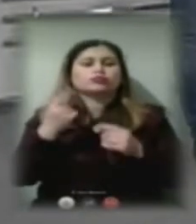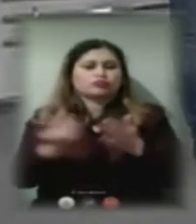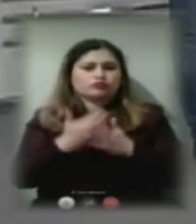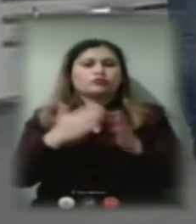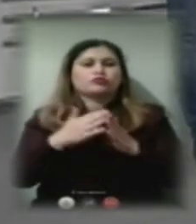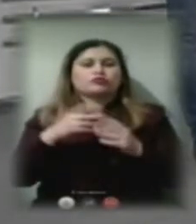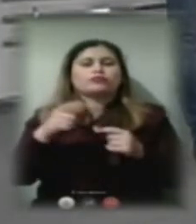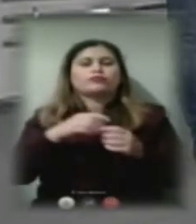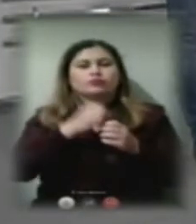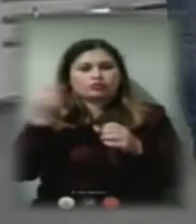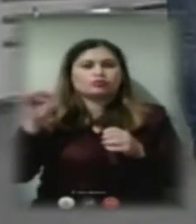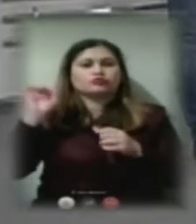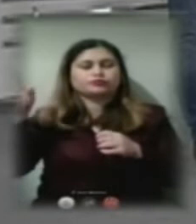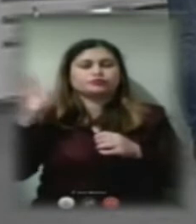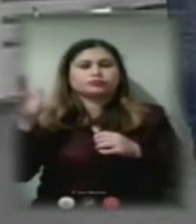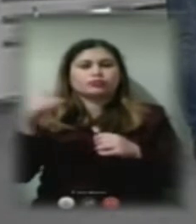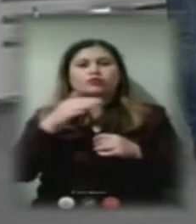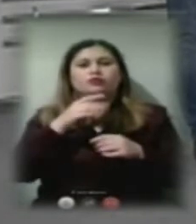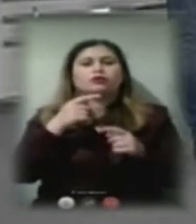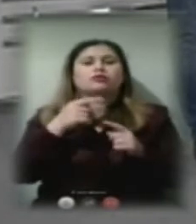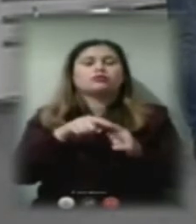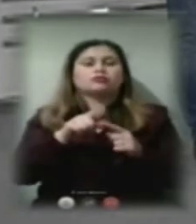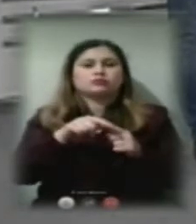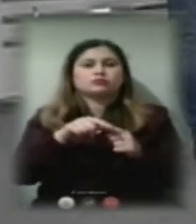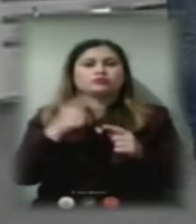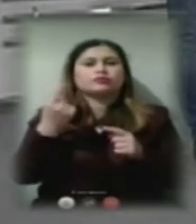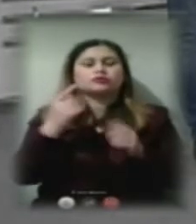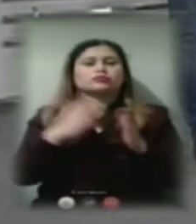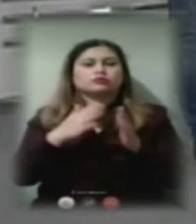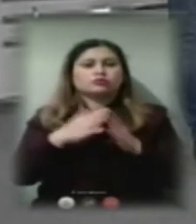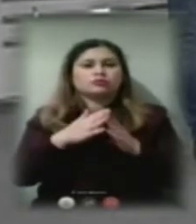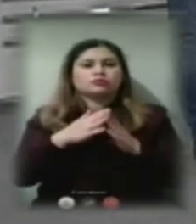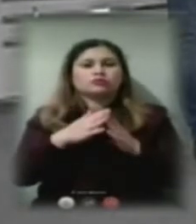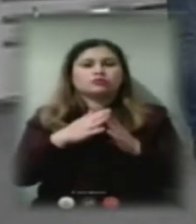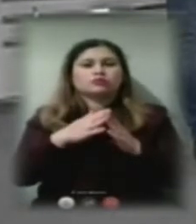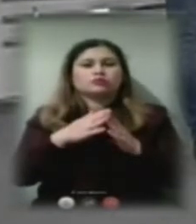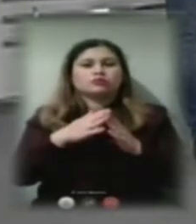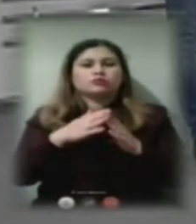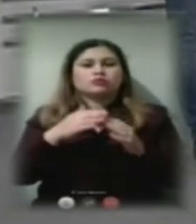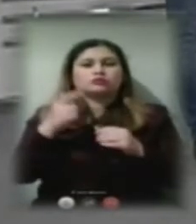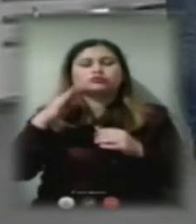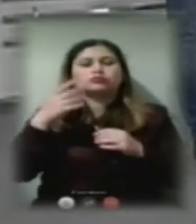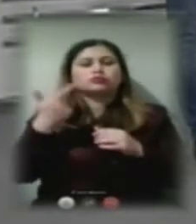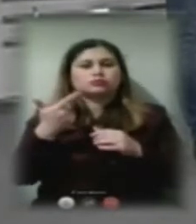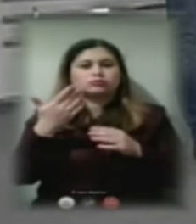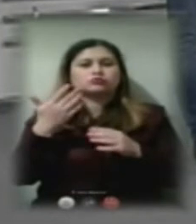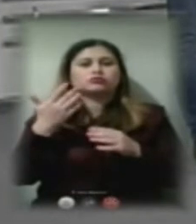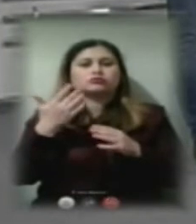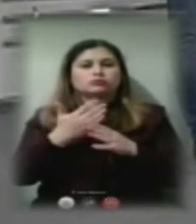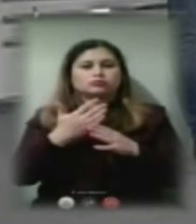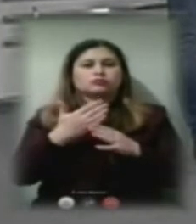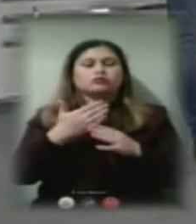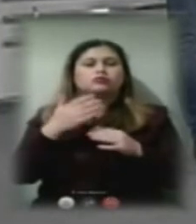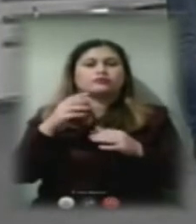відселені? З Благоєва 4Г. І перший будинок ще до Благоєва 4Г є Стрітинська